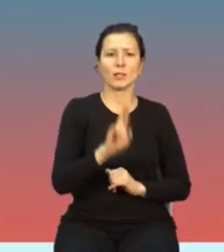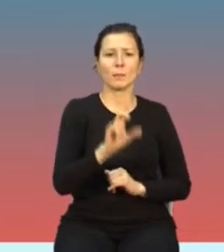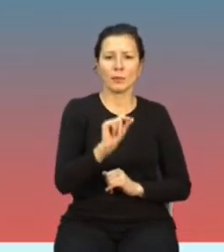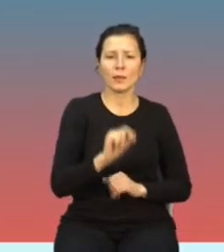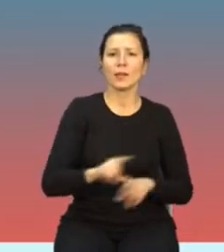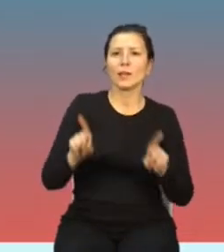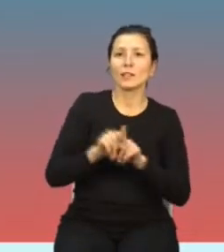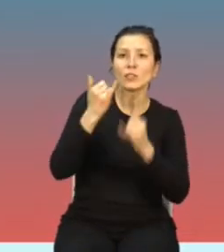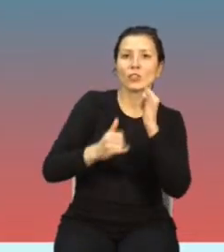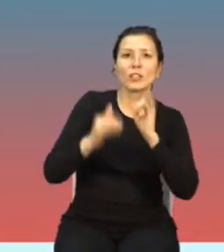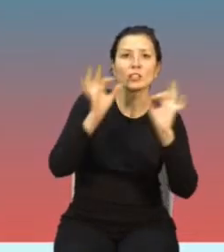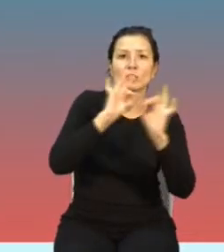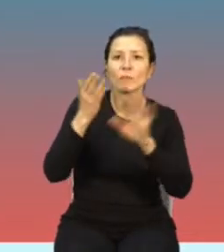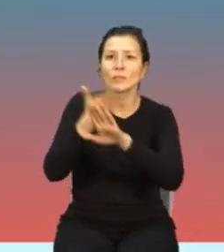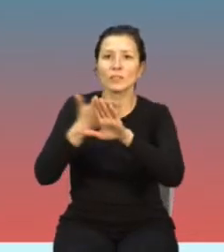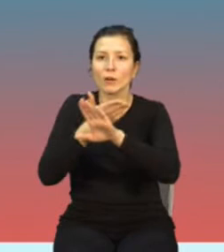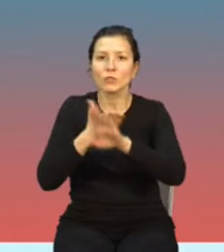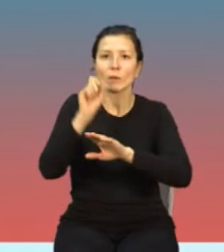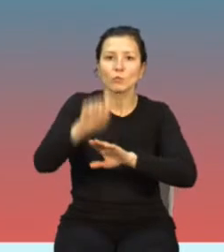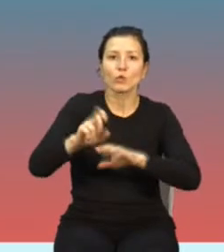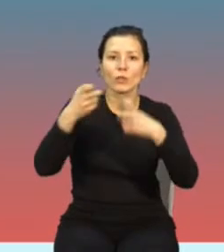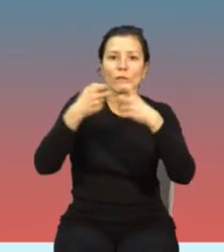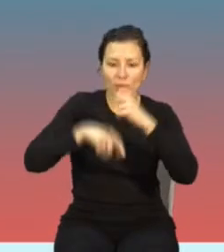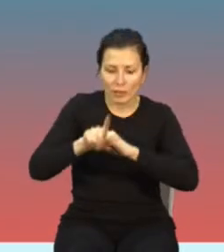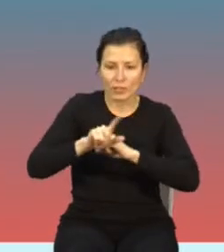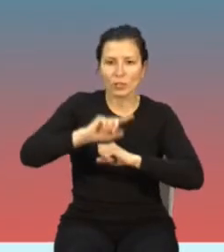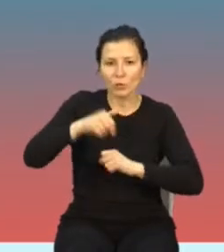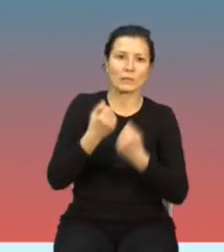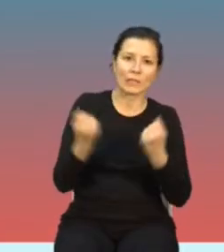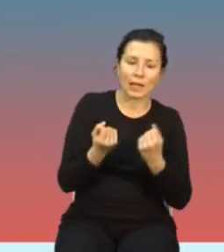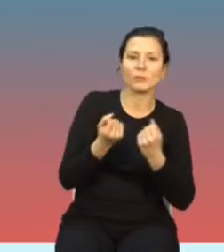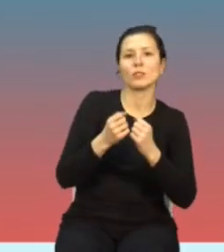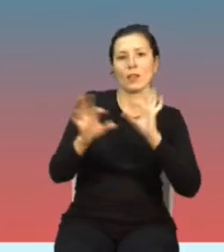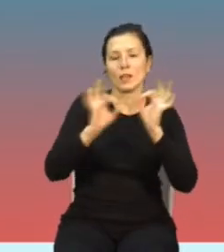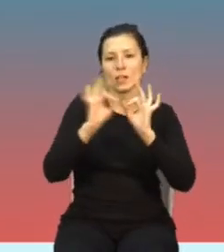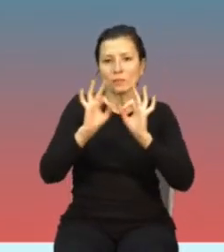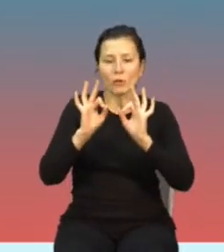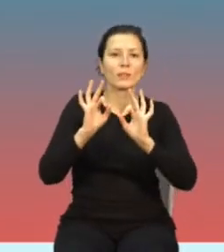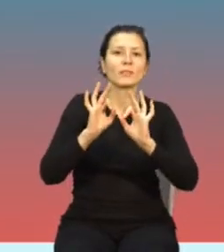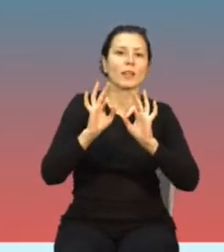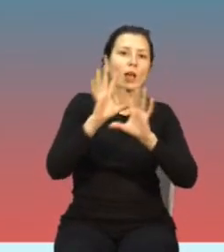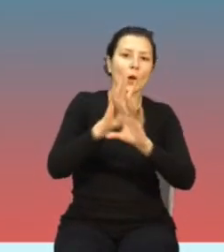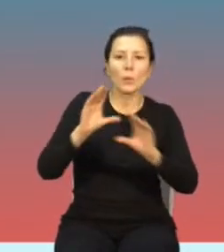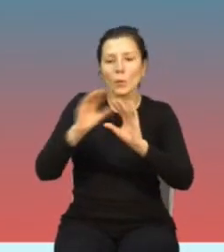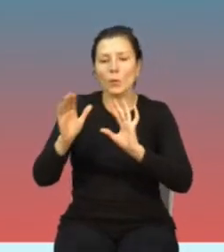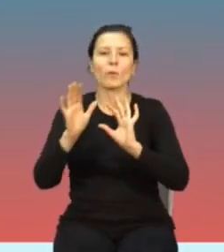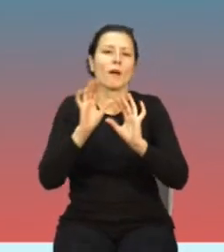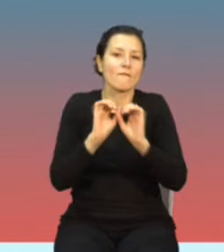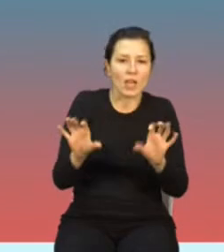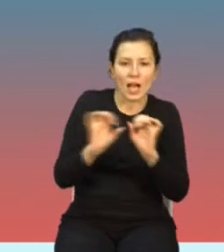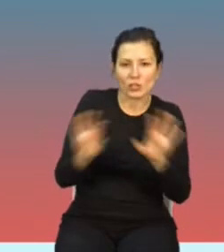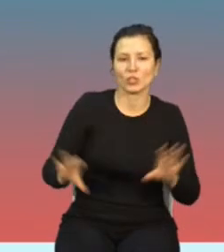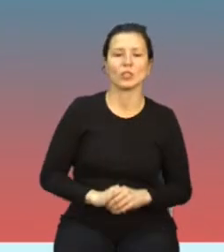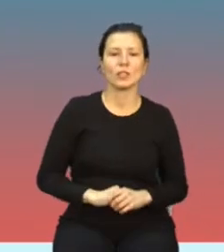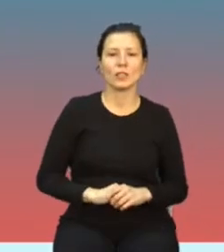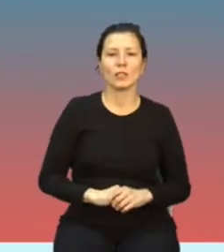które pojawią się w mediach, sankcjonujemy nadawców telewizyjnych i radiowych, którzy wprowadzają w błąd. Ale nie jesteśmy